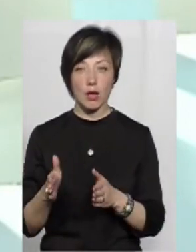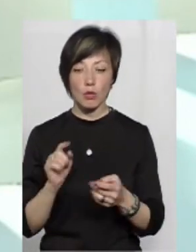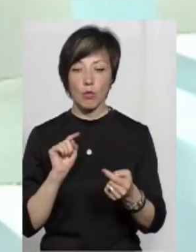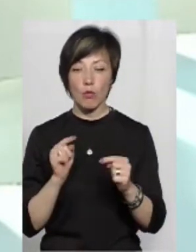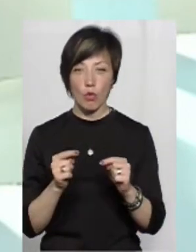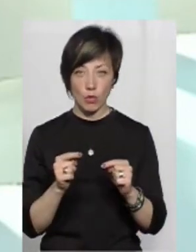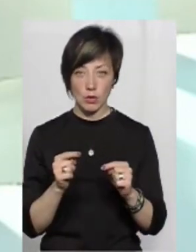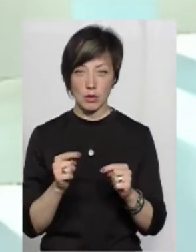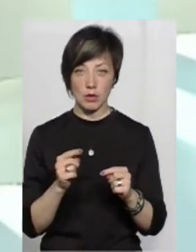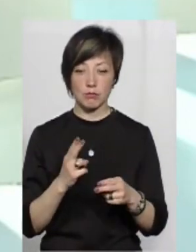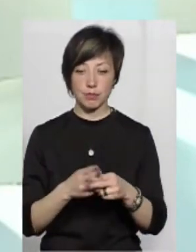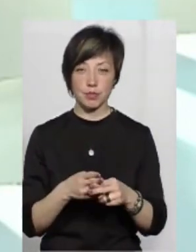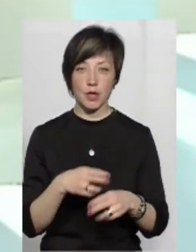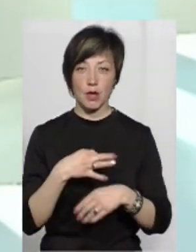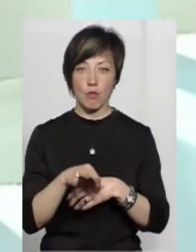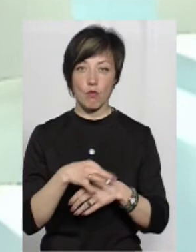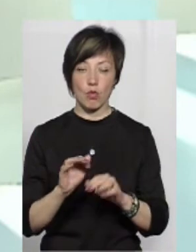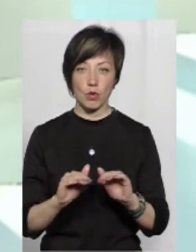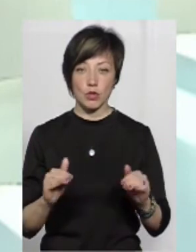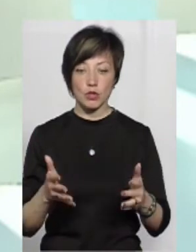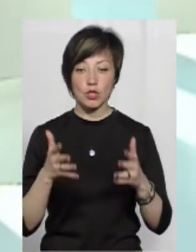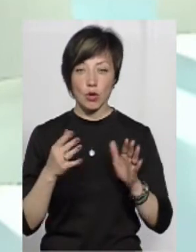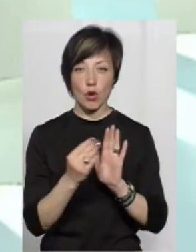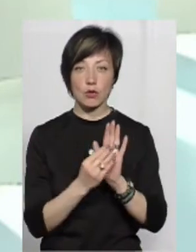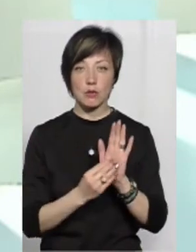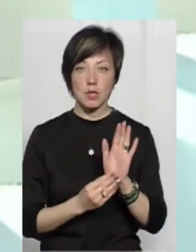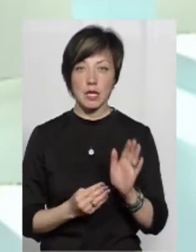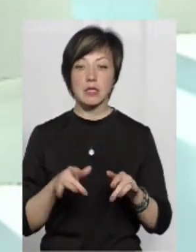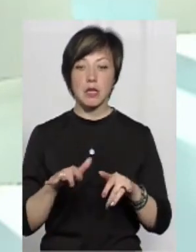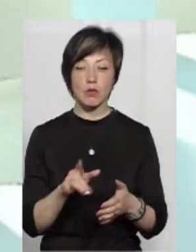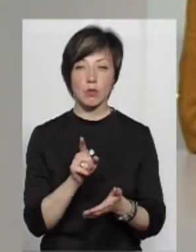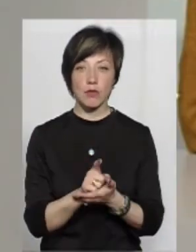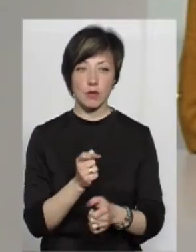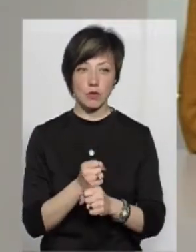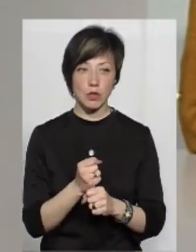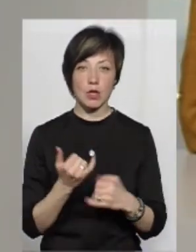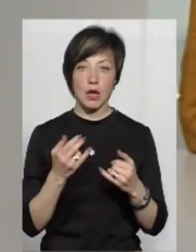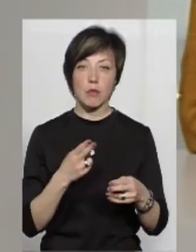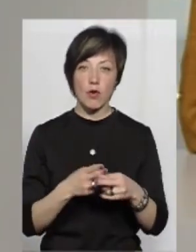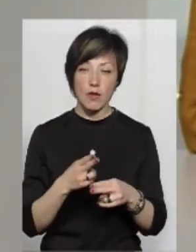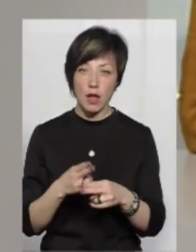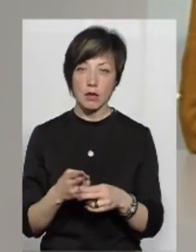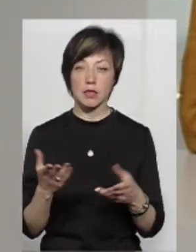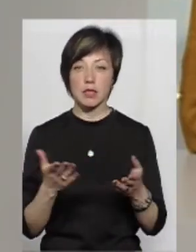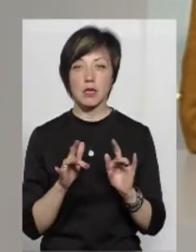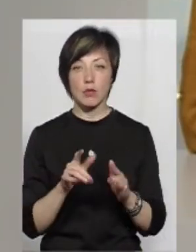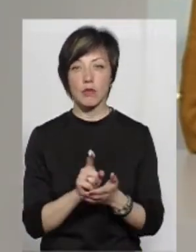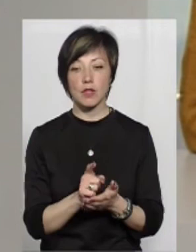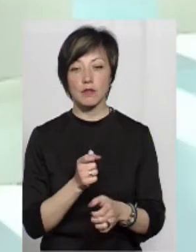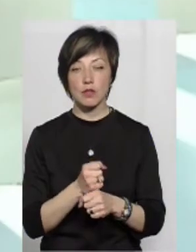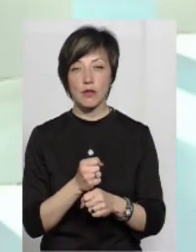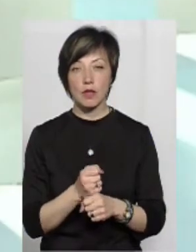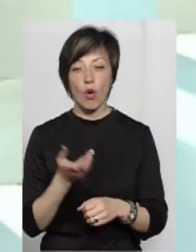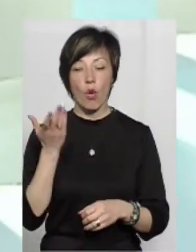протидії булінгу. І там чітко розписані, які заходи повинні вживатися для профілактики, які заходи повинні